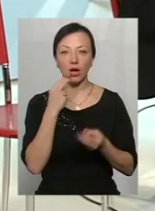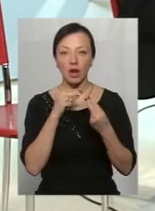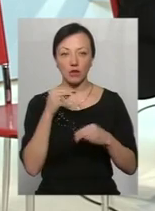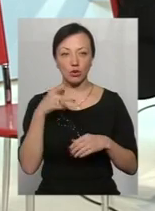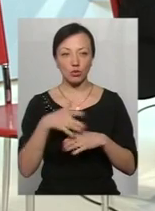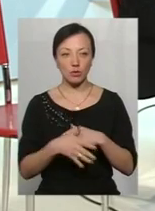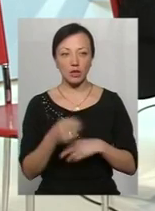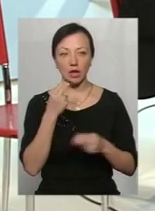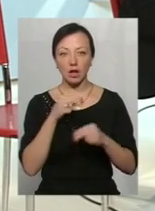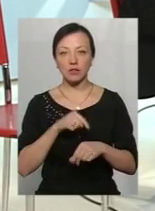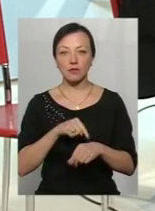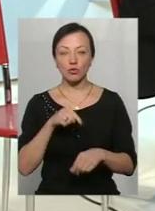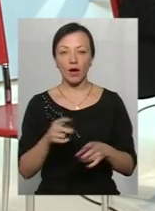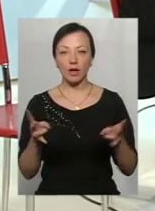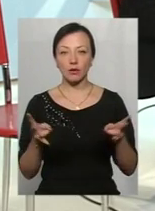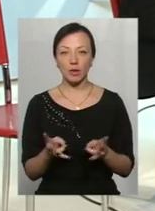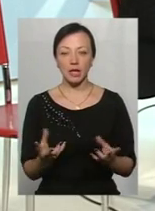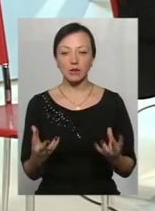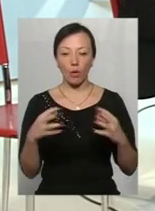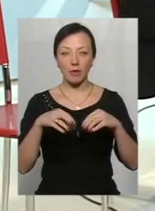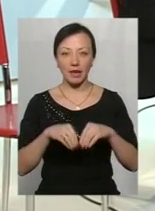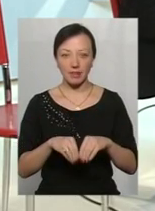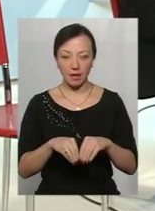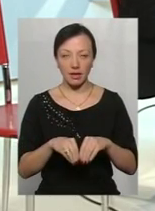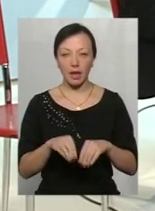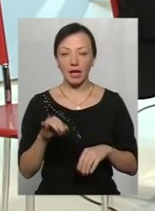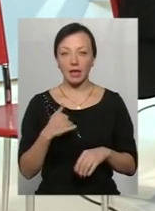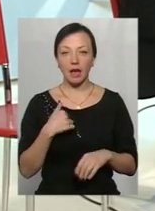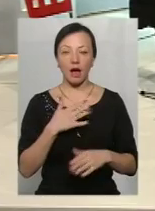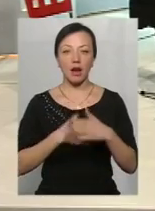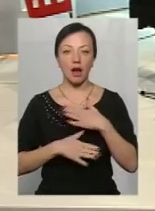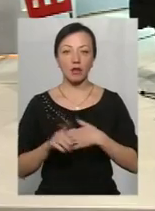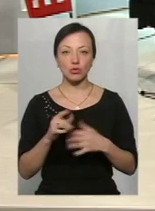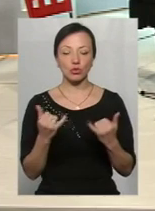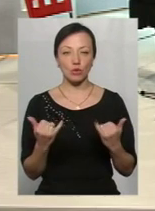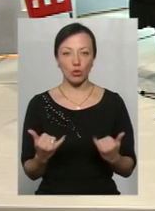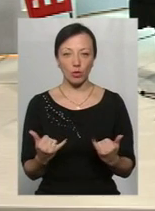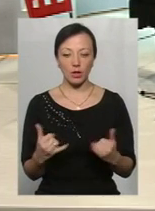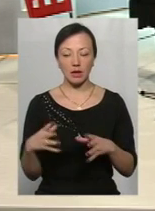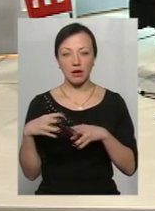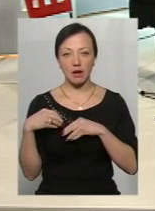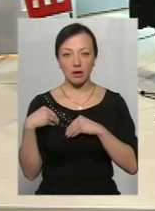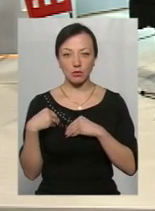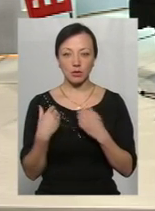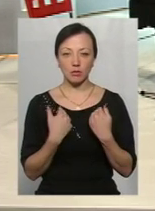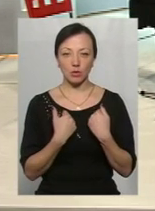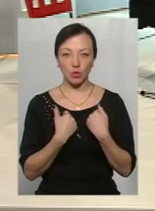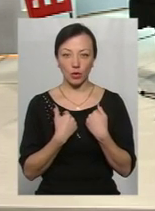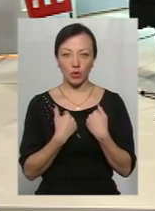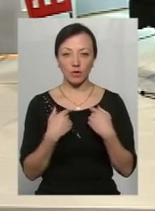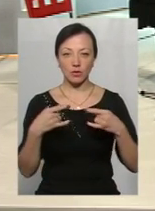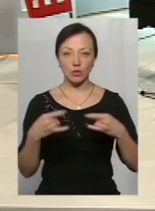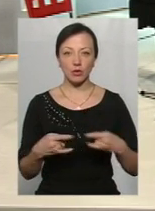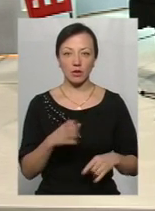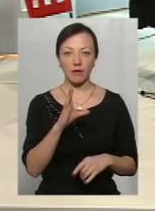розуміють і краще відчувають необхідність об'єднання. І я радий, що сьогодні разом зі мною тут в студії